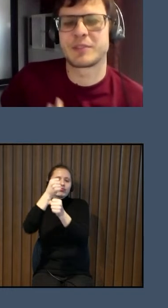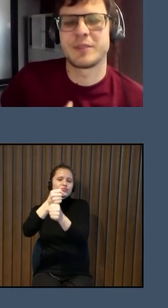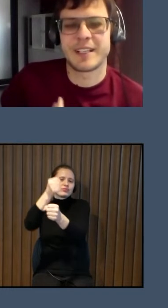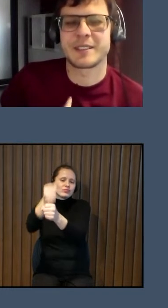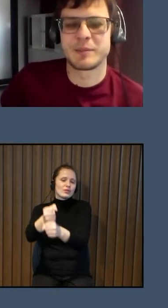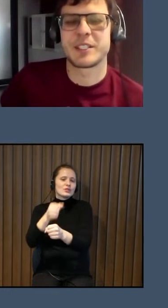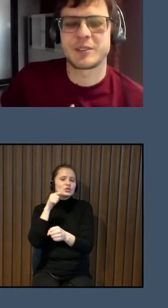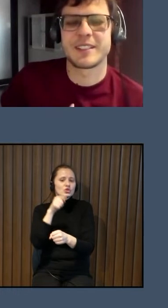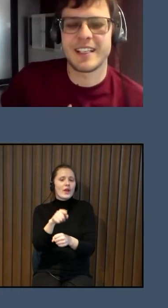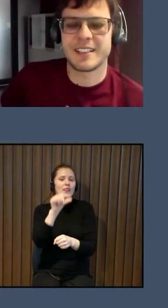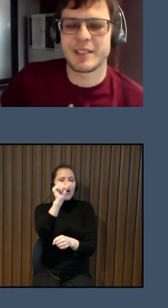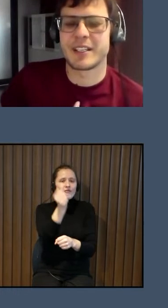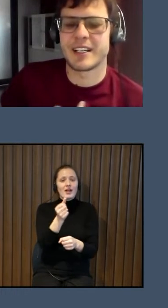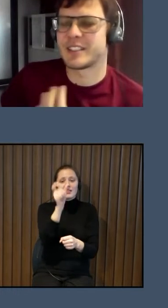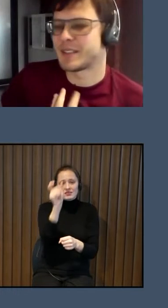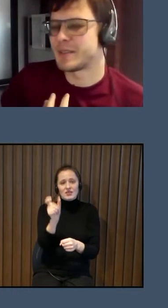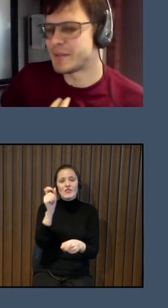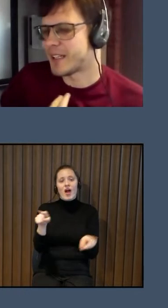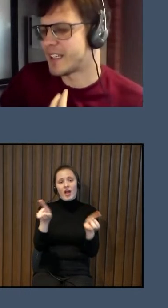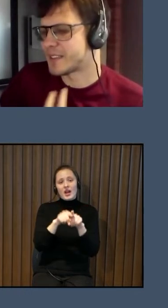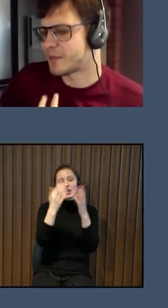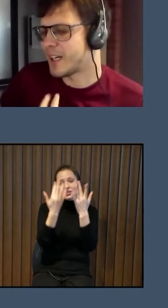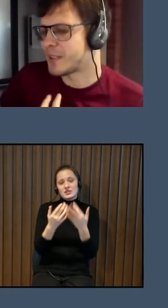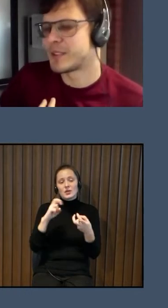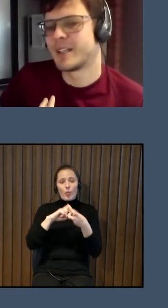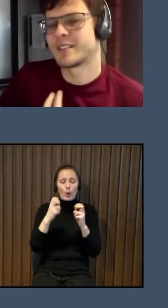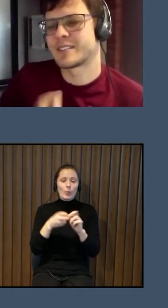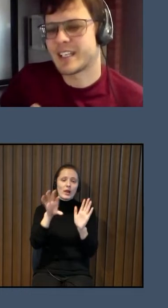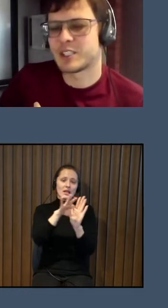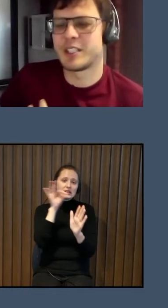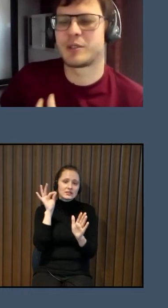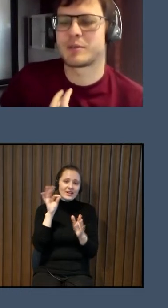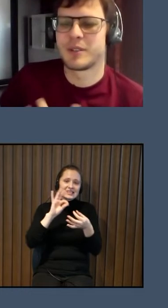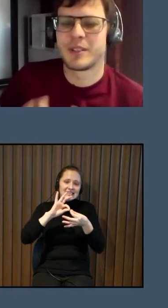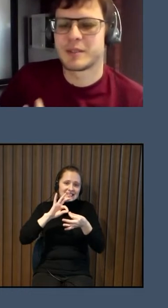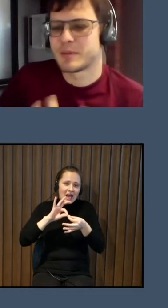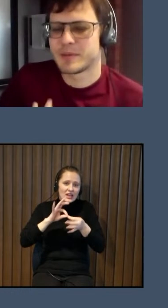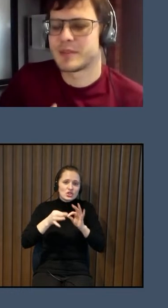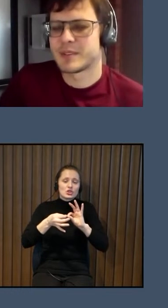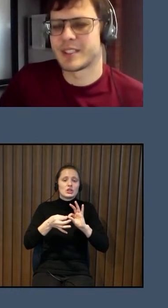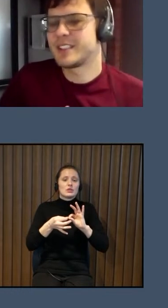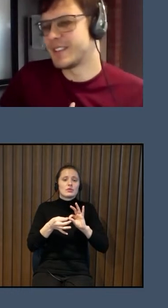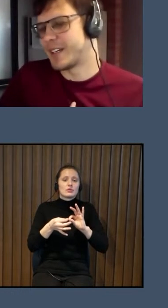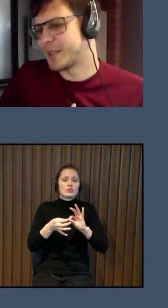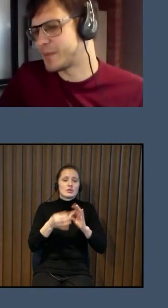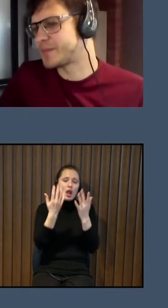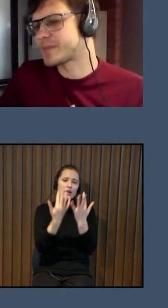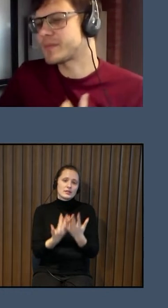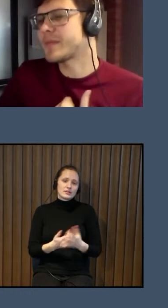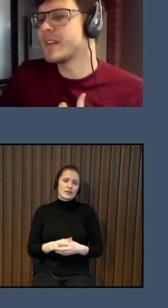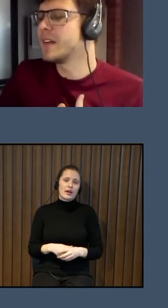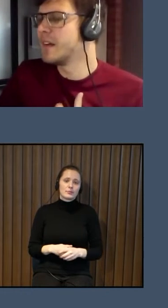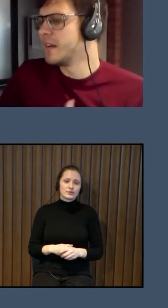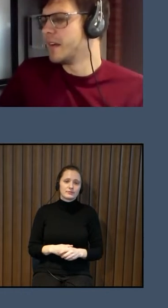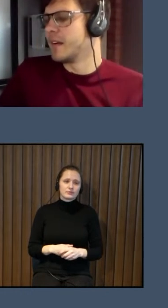arī cilvēks bieži vien dara, vienkārši izvēlās kaut kādus sareģītus risinājumu.